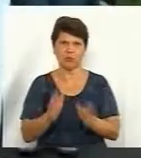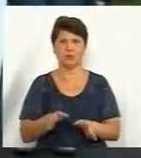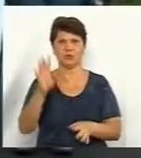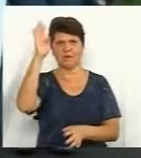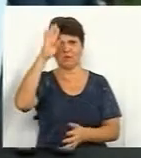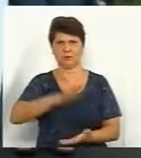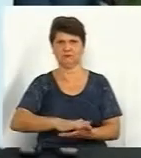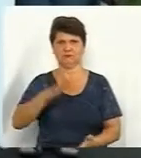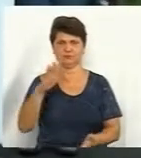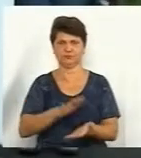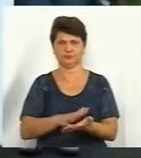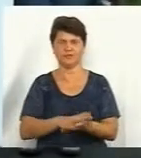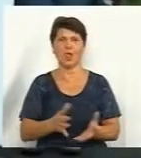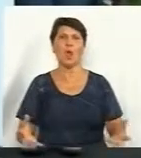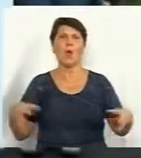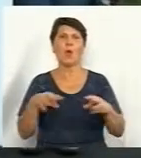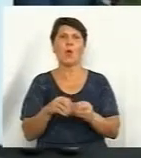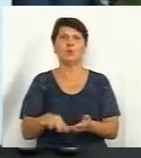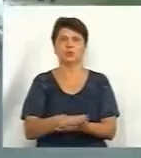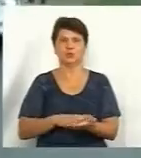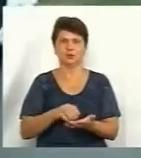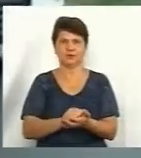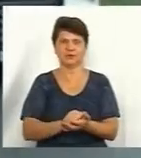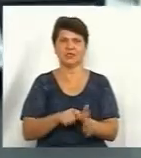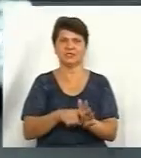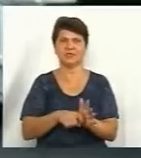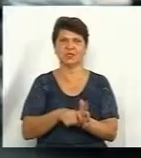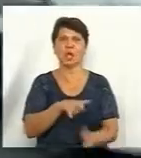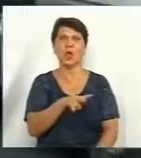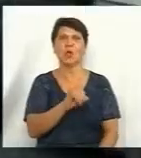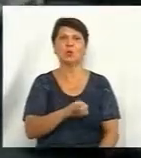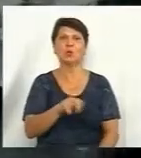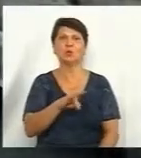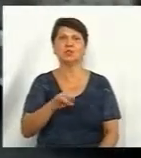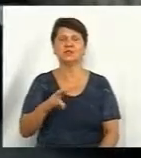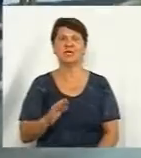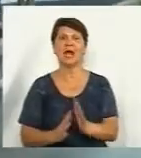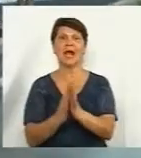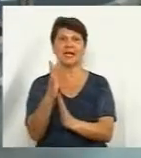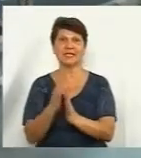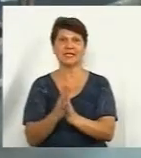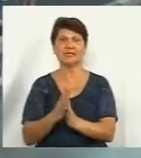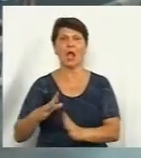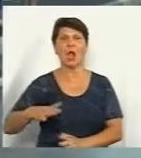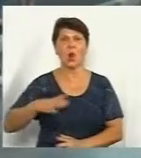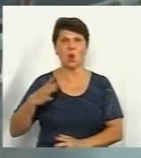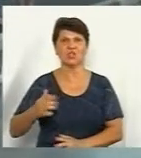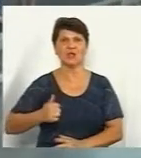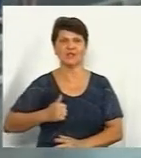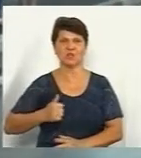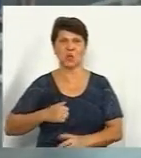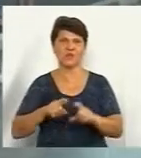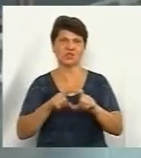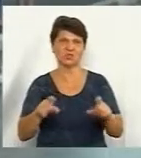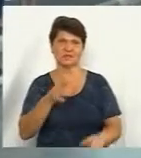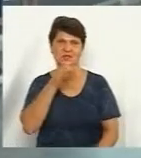води. Комплекс з утилізації сміття знаходиться у Людовському лісі на території колишньої військової частини, каже учасник акції Анатолій